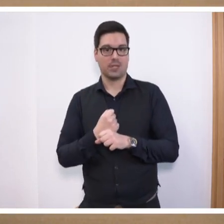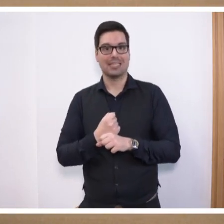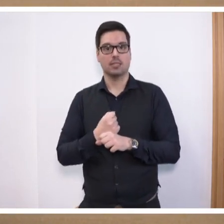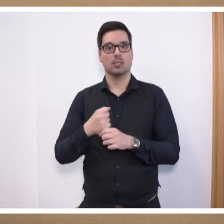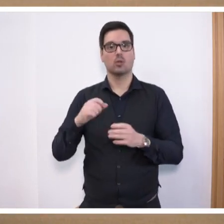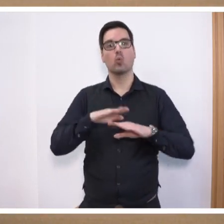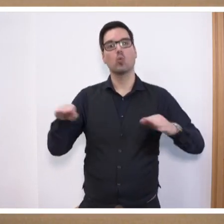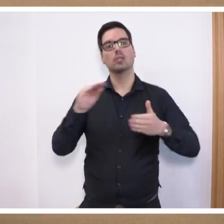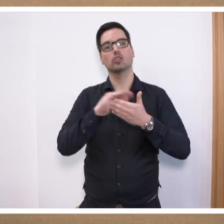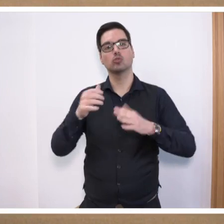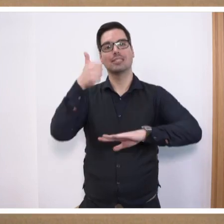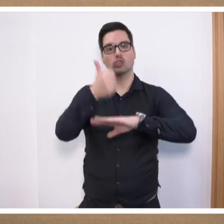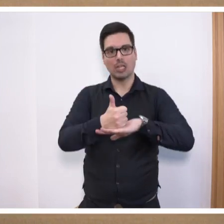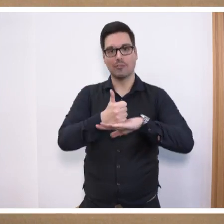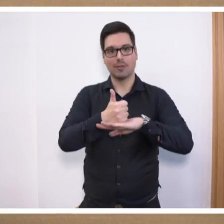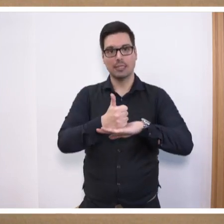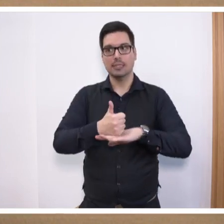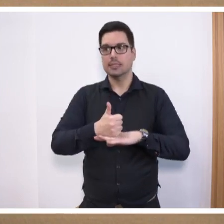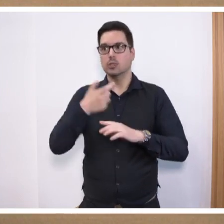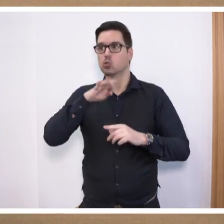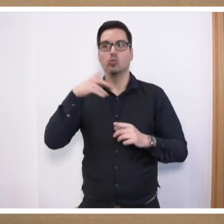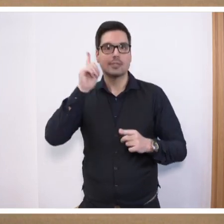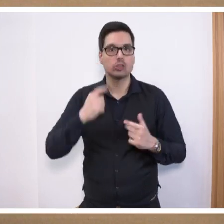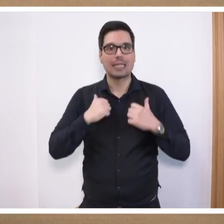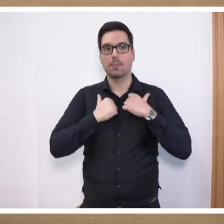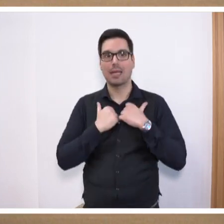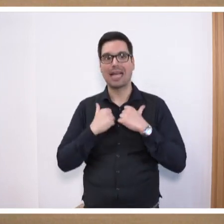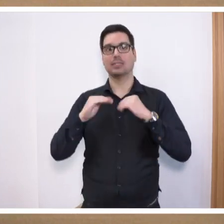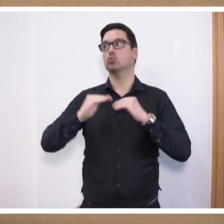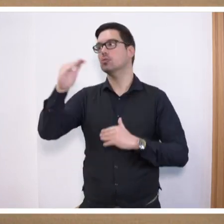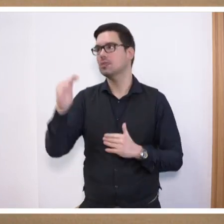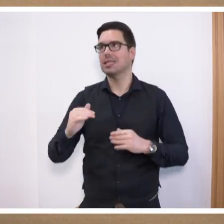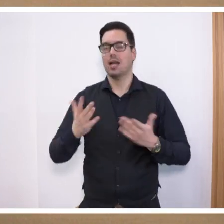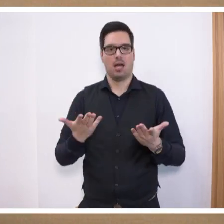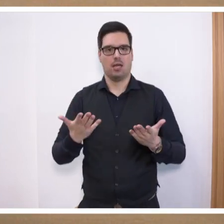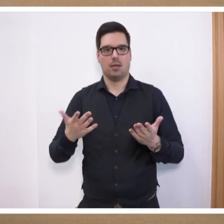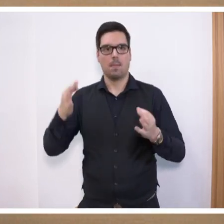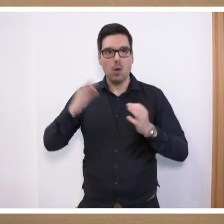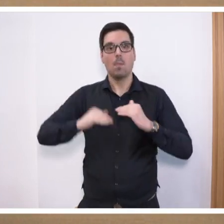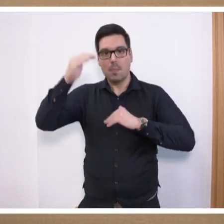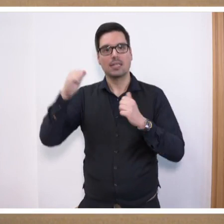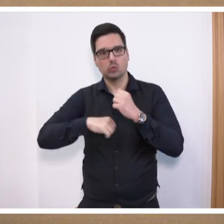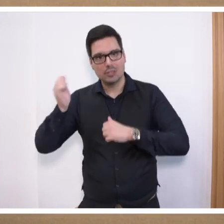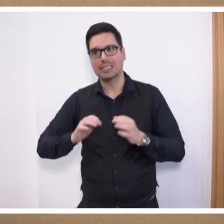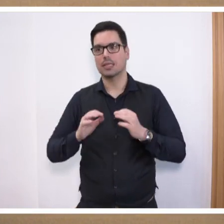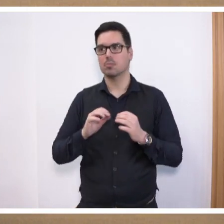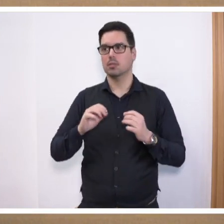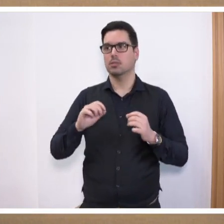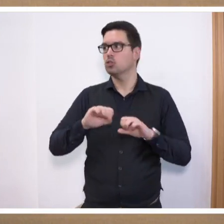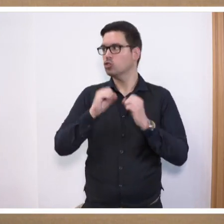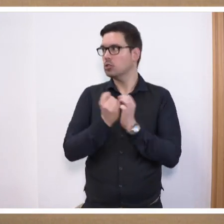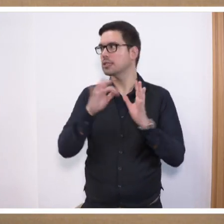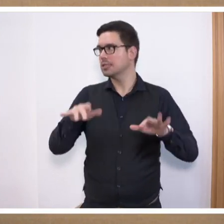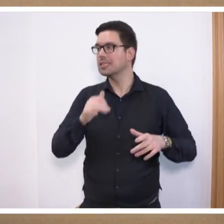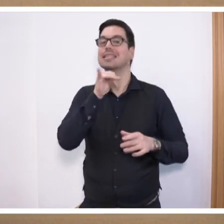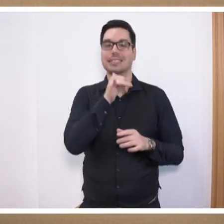Grundschulen müssen endlich entlastet werden. Wir brauchen mehr Deputatstunden im System. Die Staatssekretärin nickt. Sie war